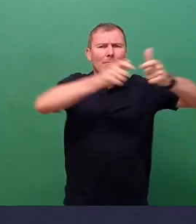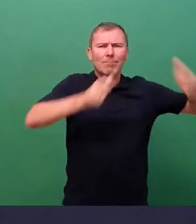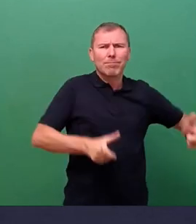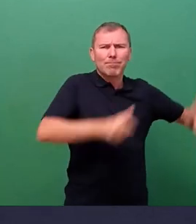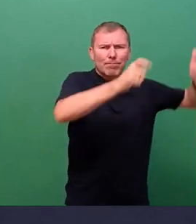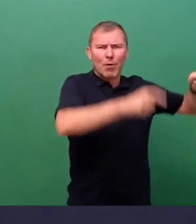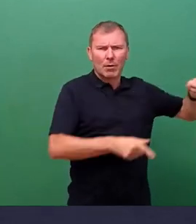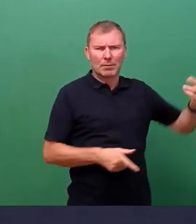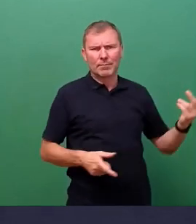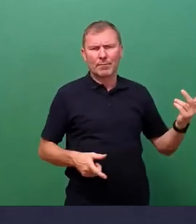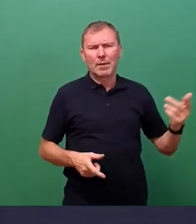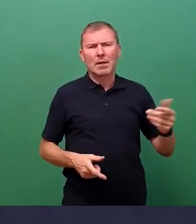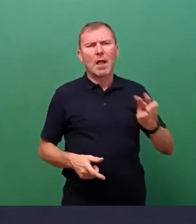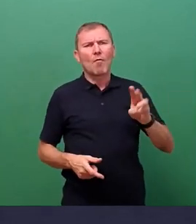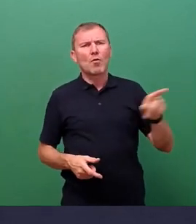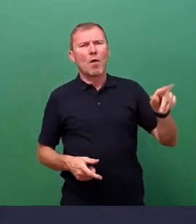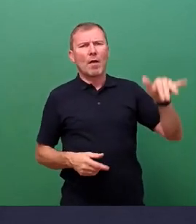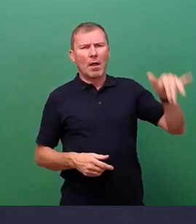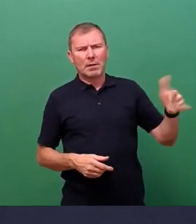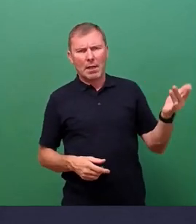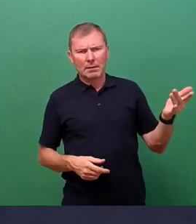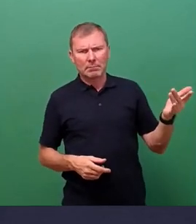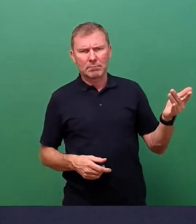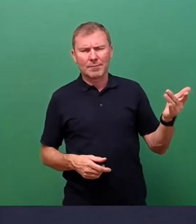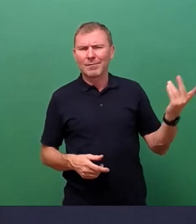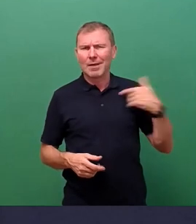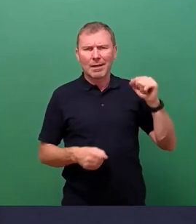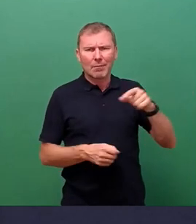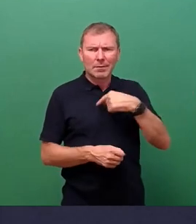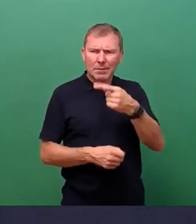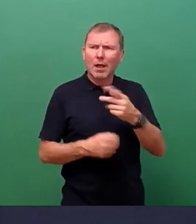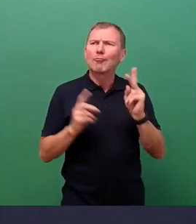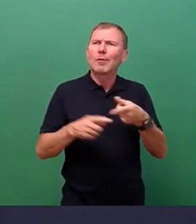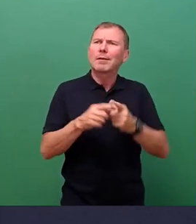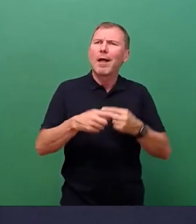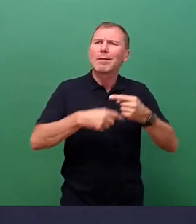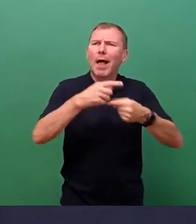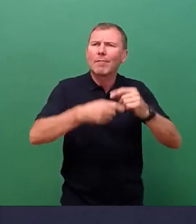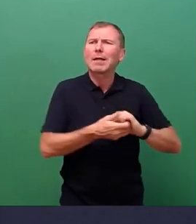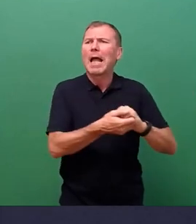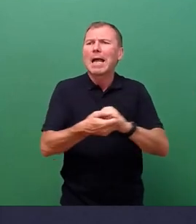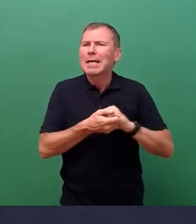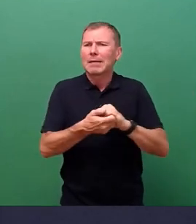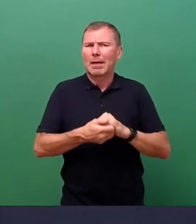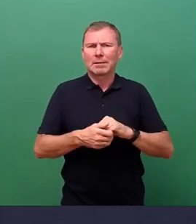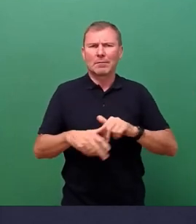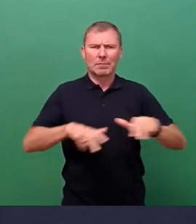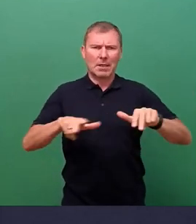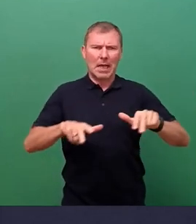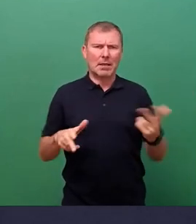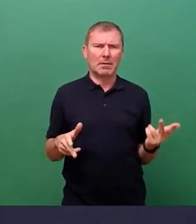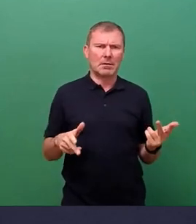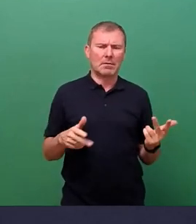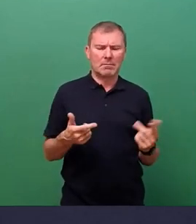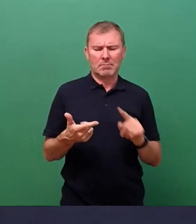Vonovia liegen, entsprechend wir gemeinschaftlich agieren. Es geht um die Fragen von